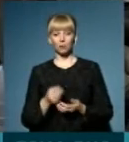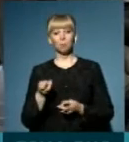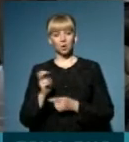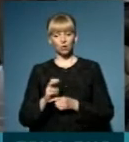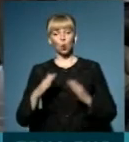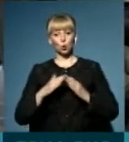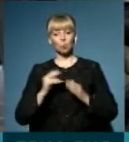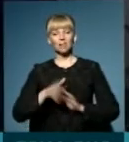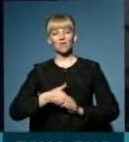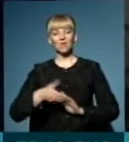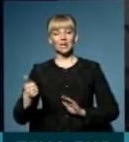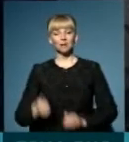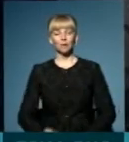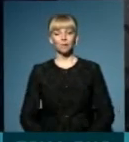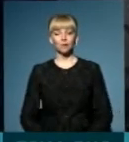додому на виклик?